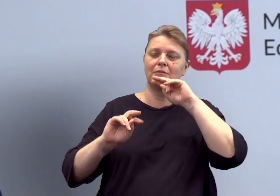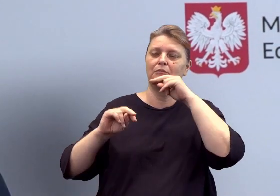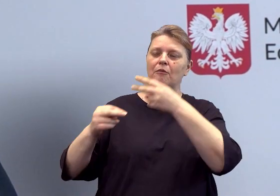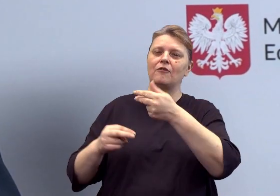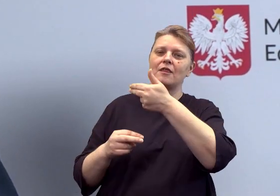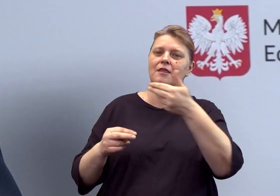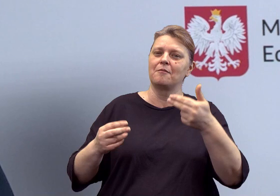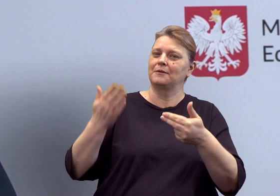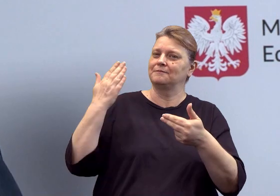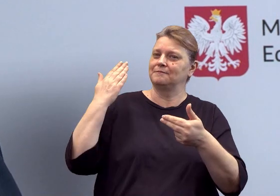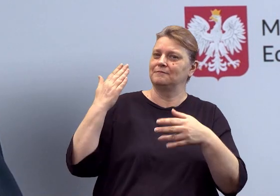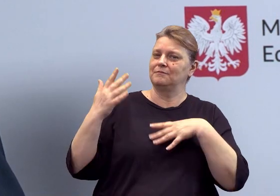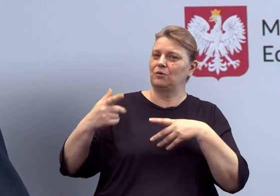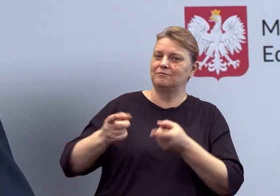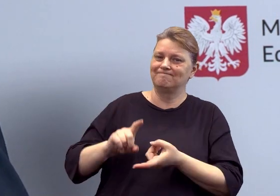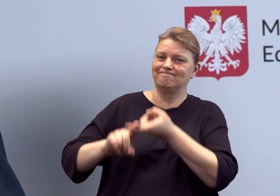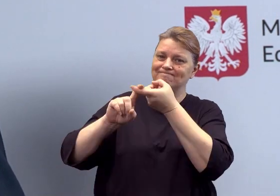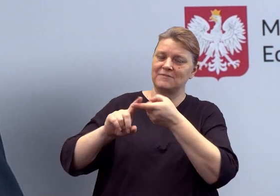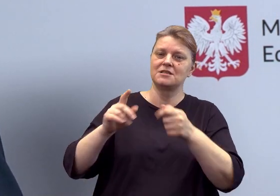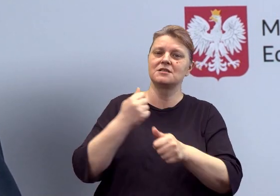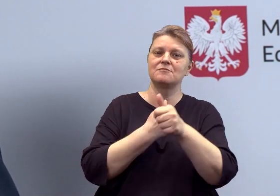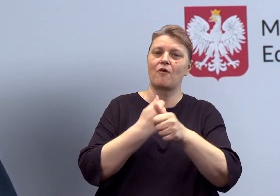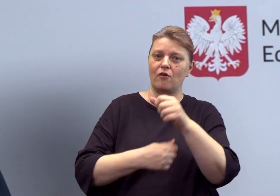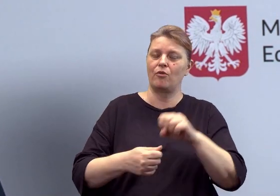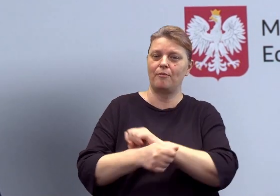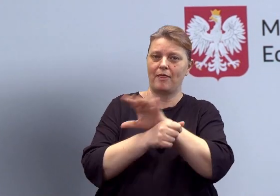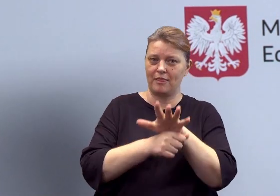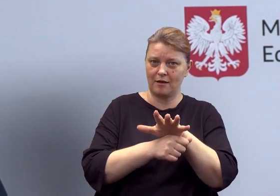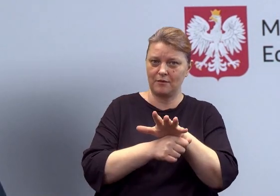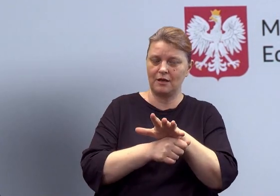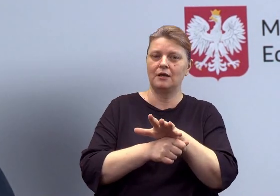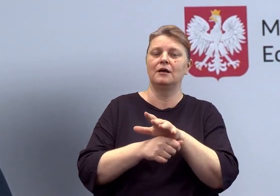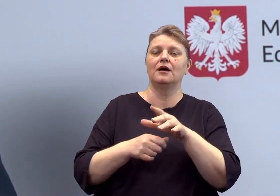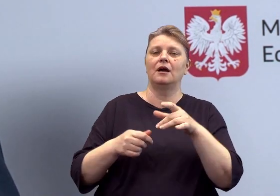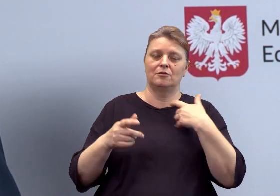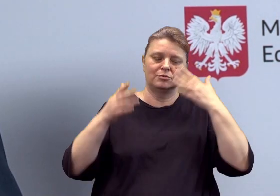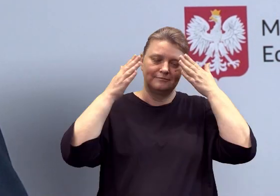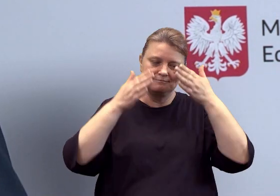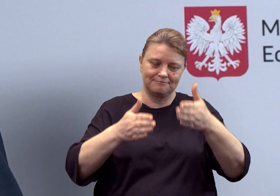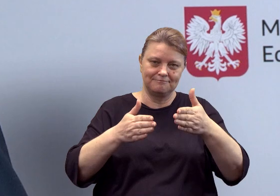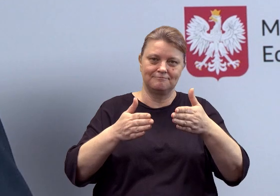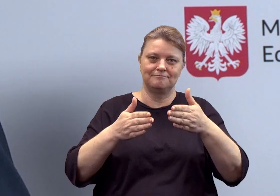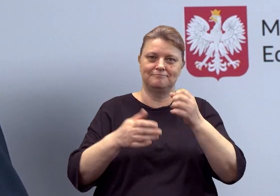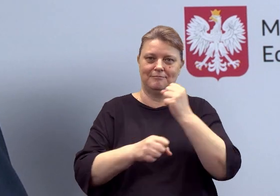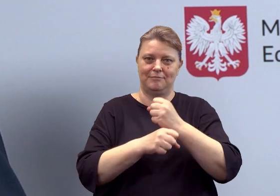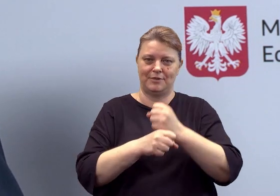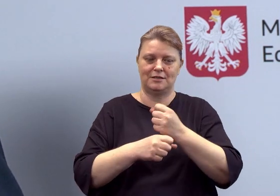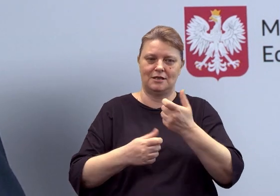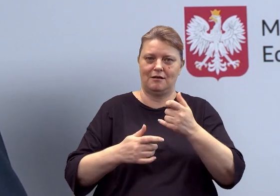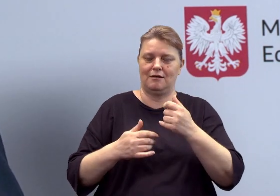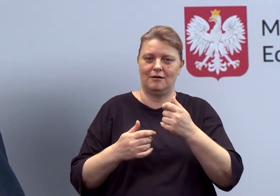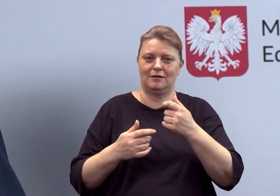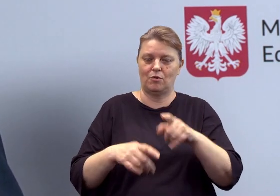jakiś czas musiały zostać zawieszone ze względu na epidemię. Ona zdominowała pracę ministerstwa przez